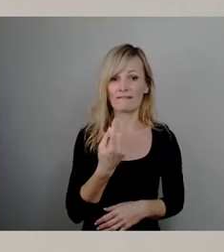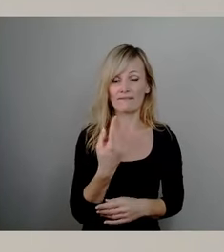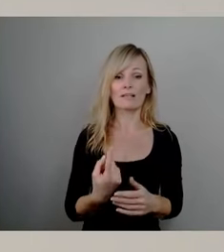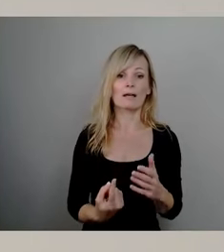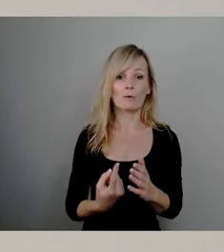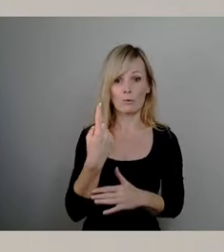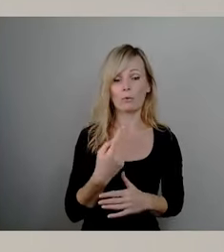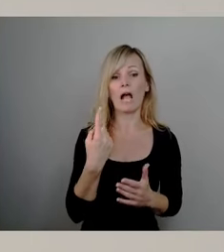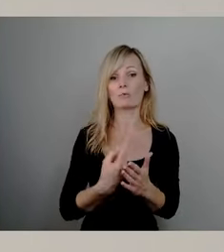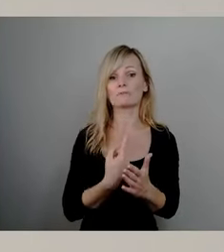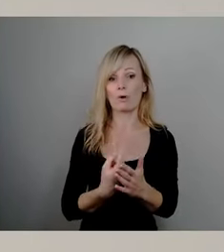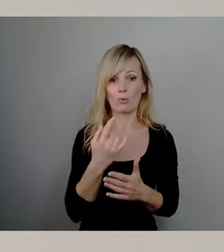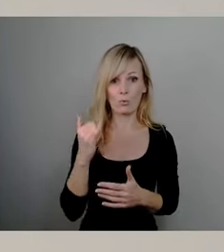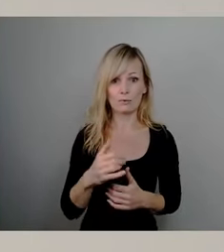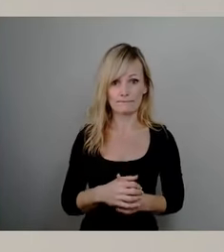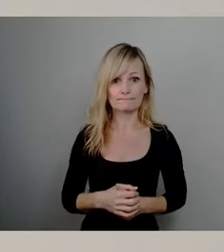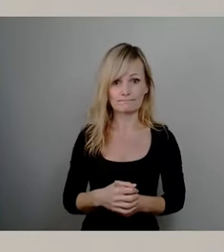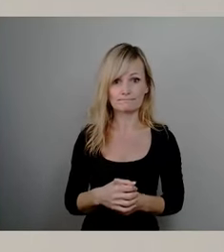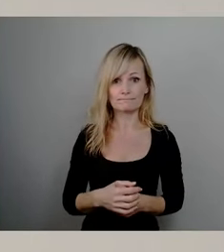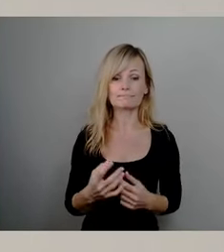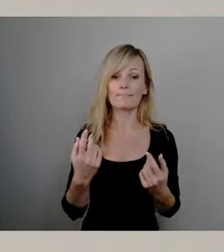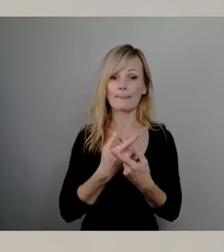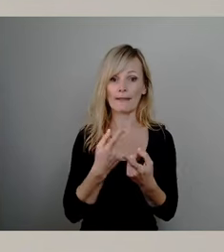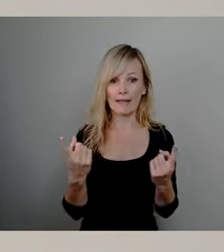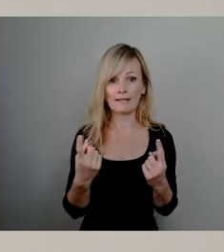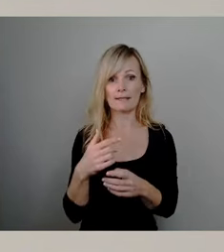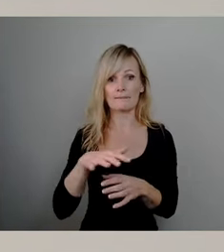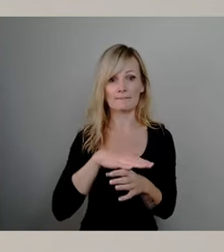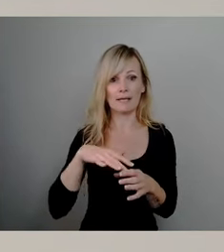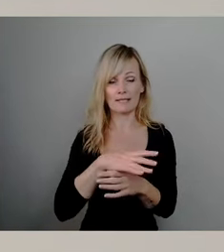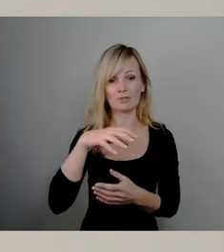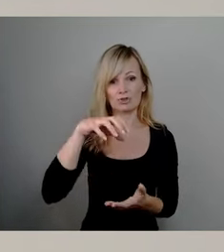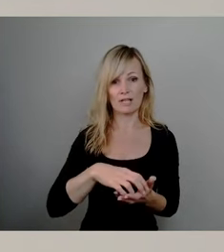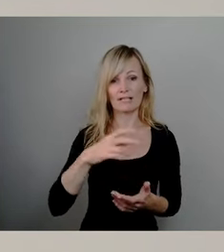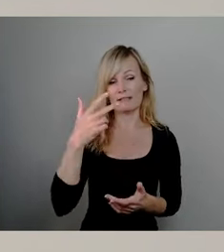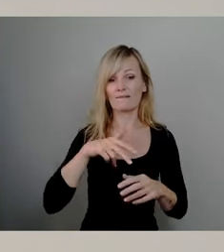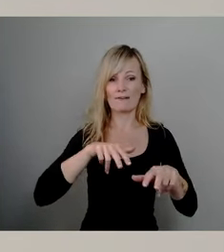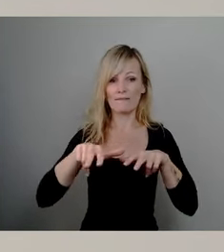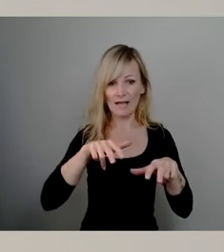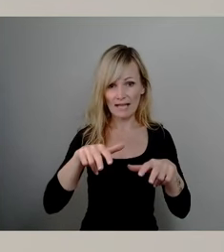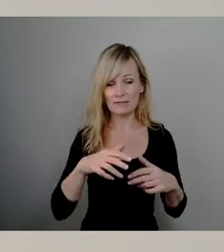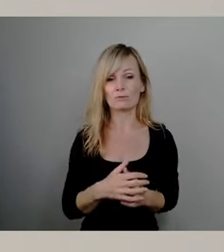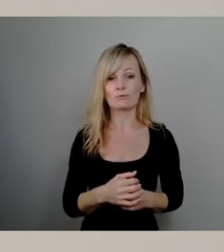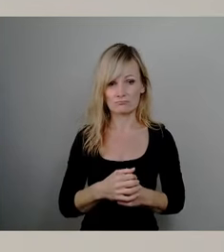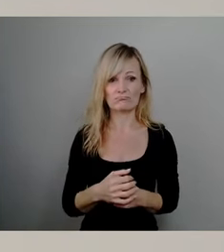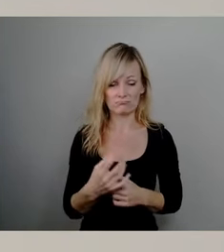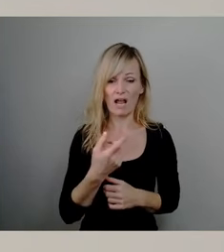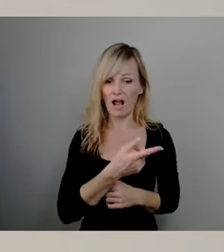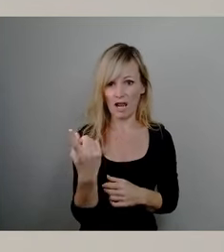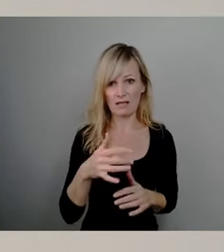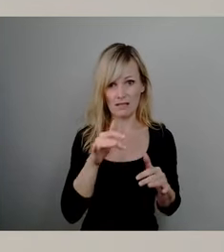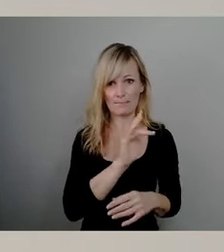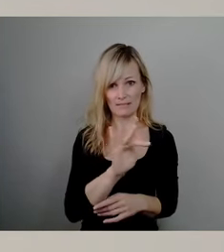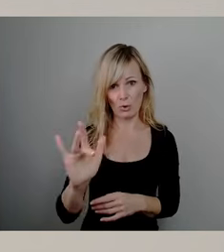und alle Bereiche der Stadtverwaltung von Kürzungen betroffen sind. Das